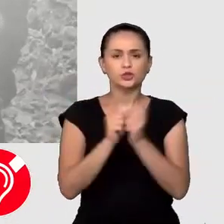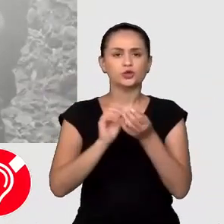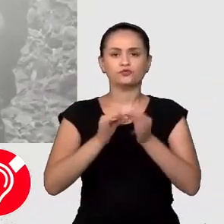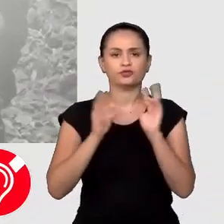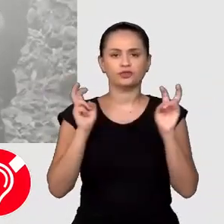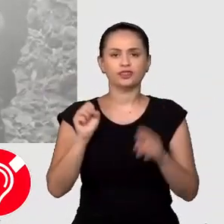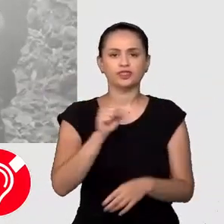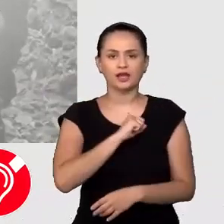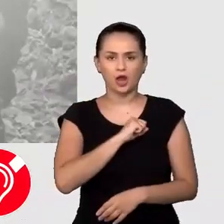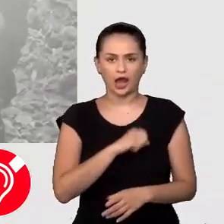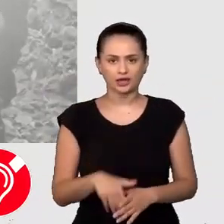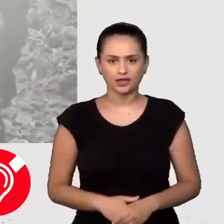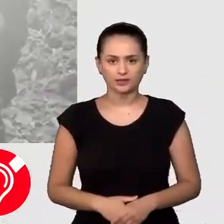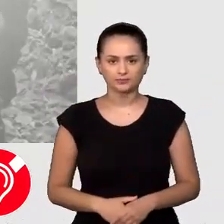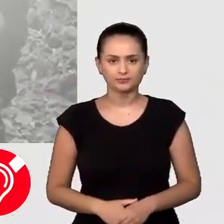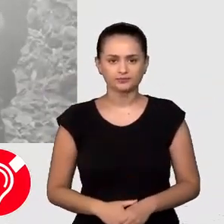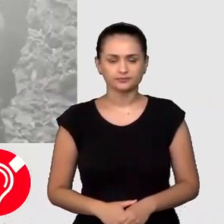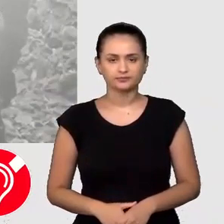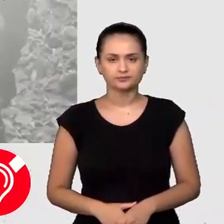singur cuvânt. Teroare.